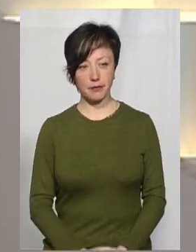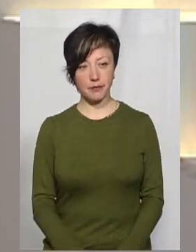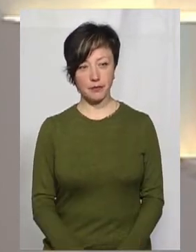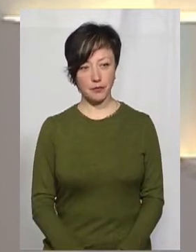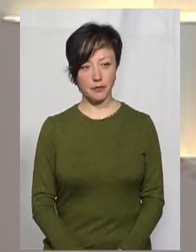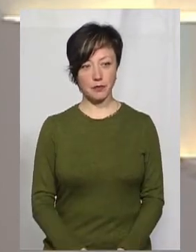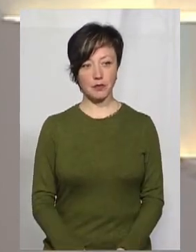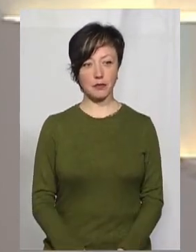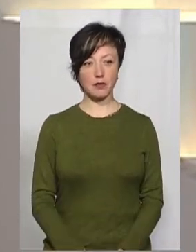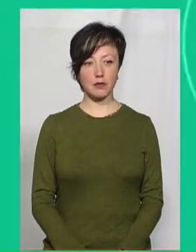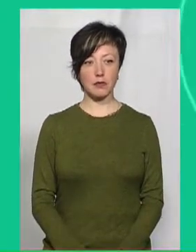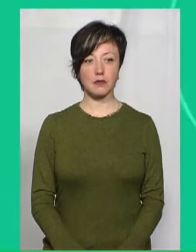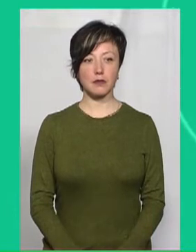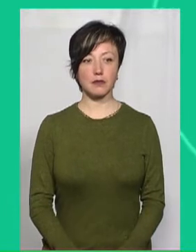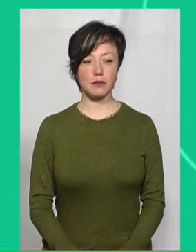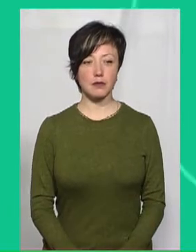Збрудова.